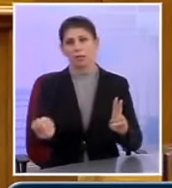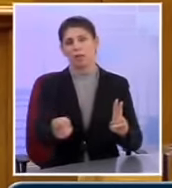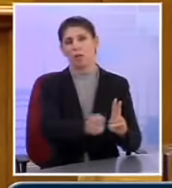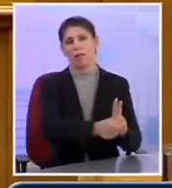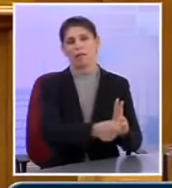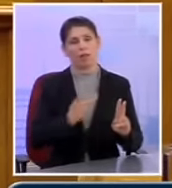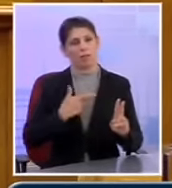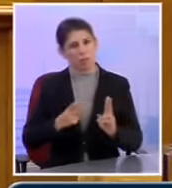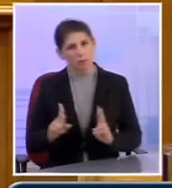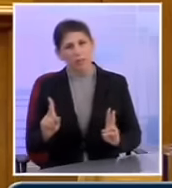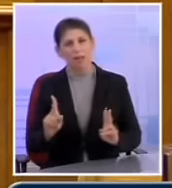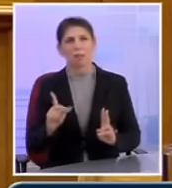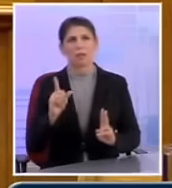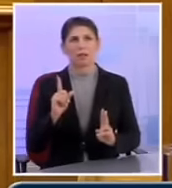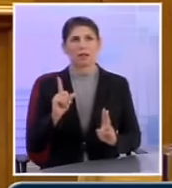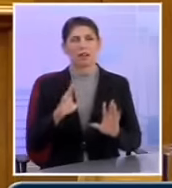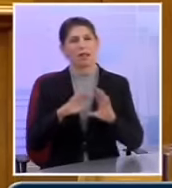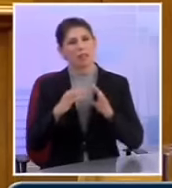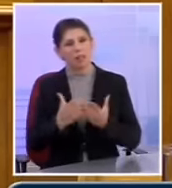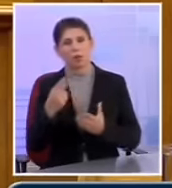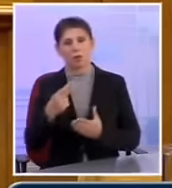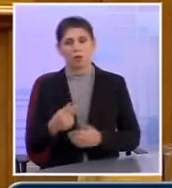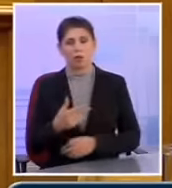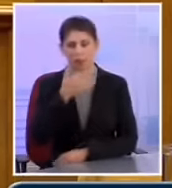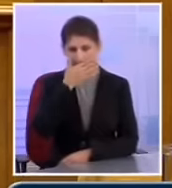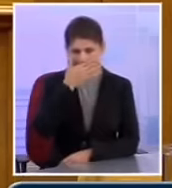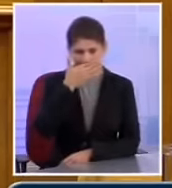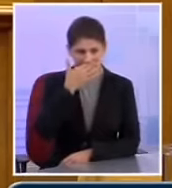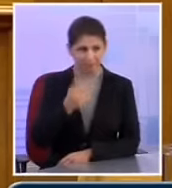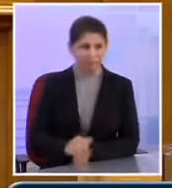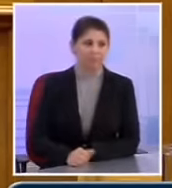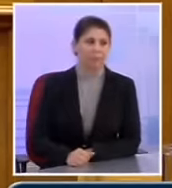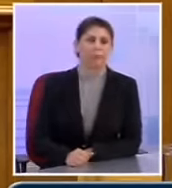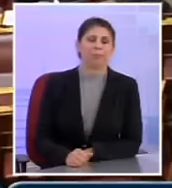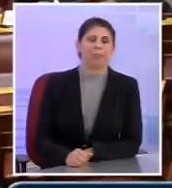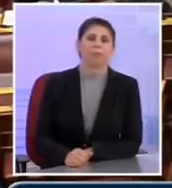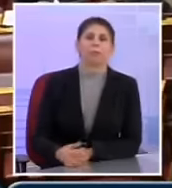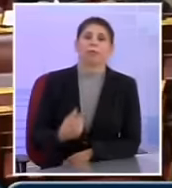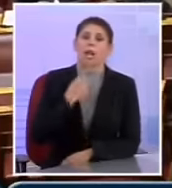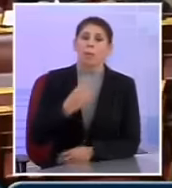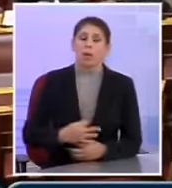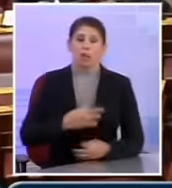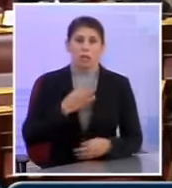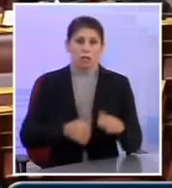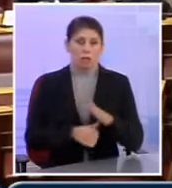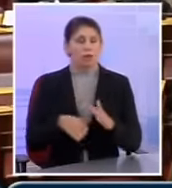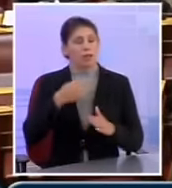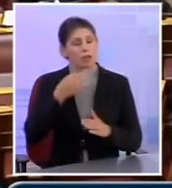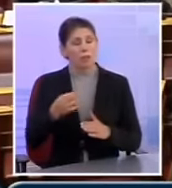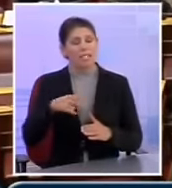Θα μας επιτρέψετε ένα γενικότερο ζήτημα. Είπε ο κύριος Πρόεδρος και το έχουν πει και συνάδελφοι και συναδέλφοι σας